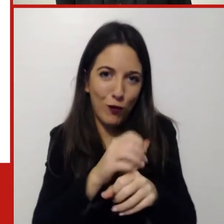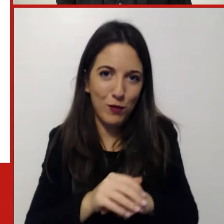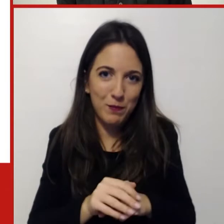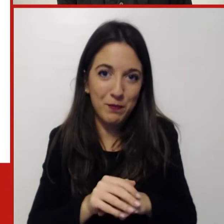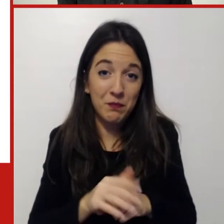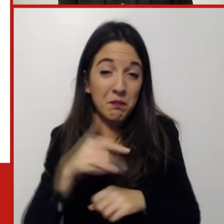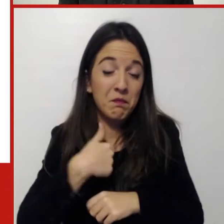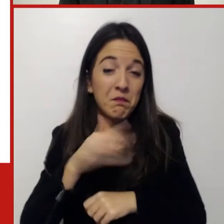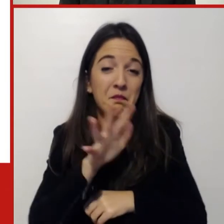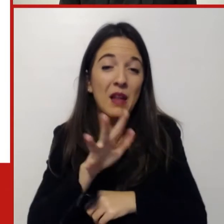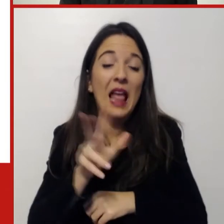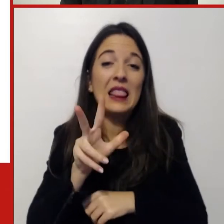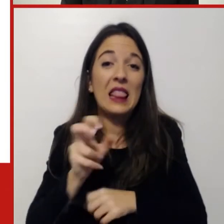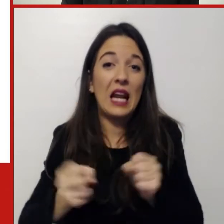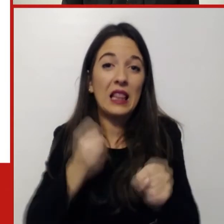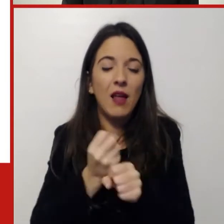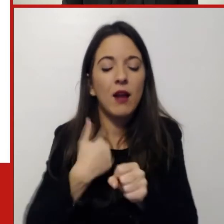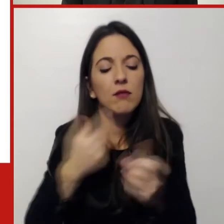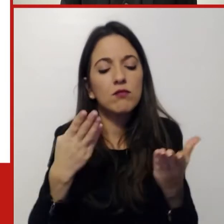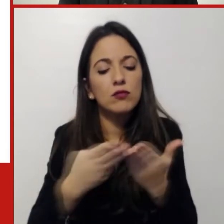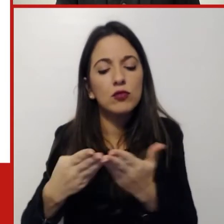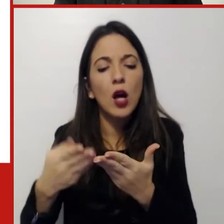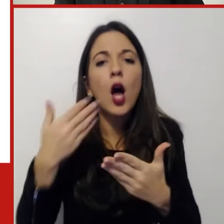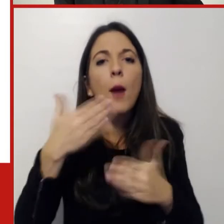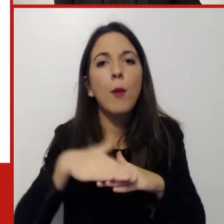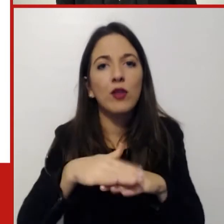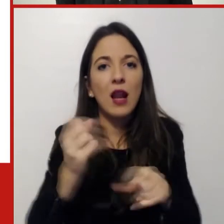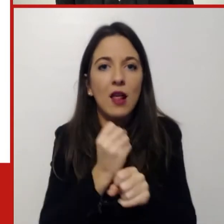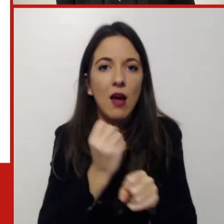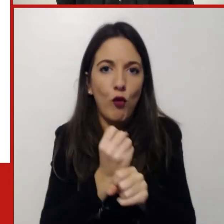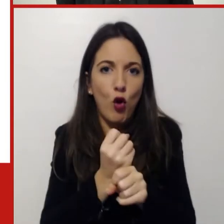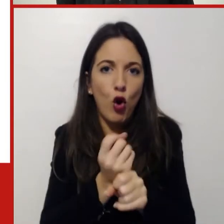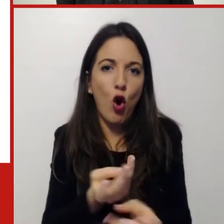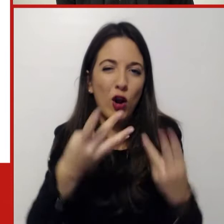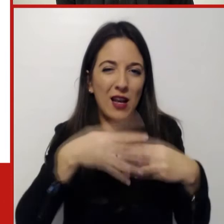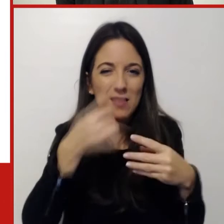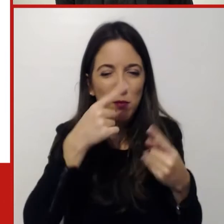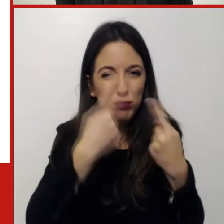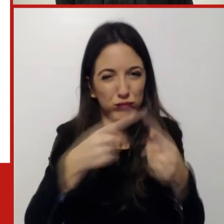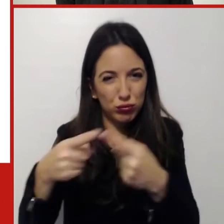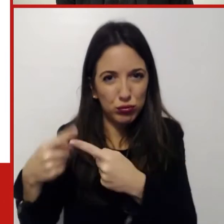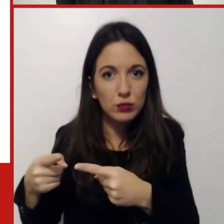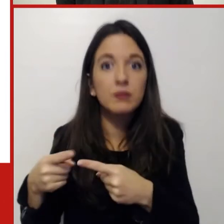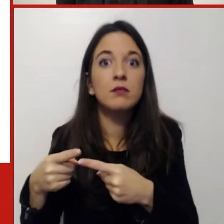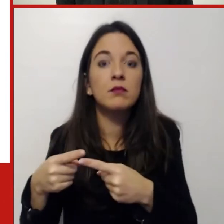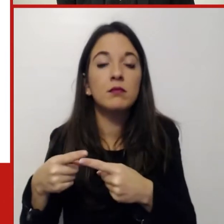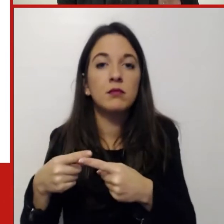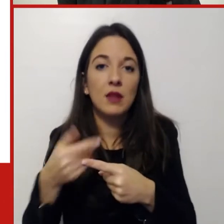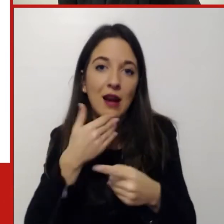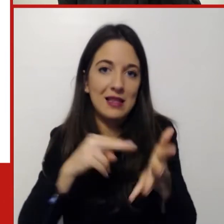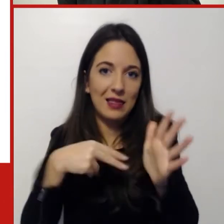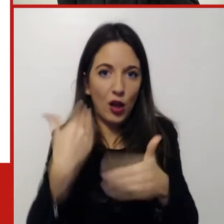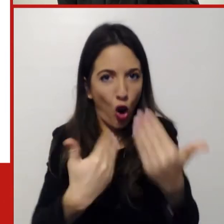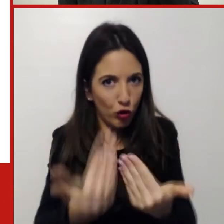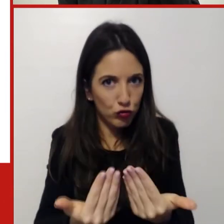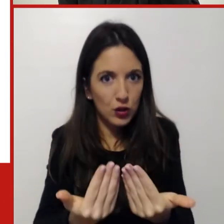30 anni ho studiato i nuovi modelli di organizzazione del lavoro abilitati dalle nuove tecnologie, questo